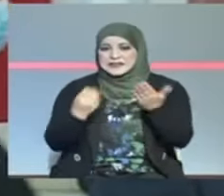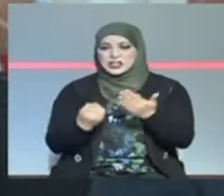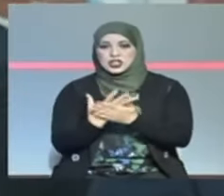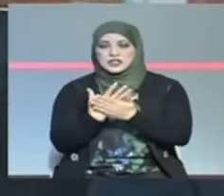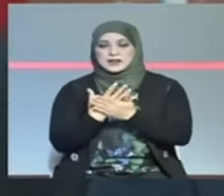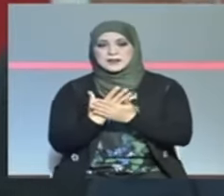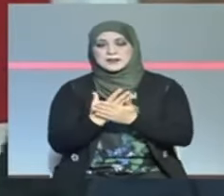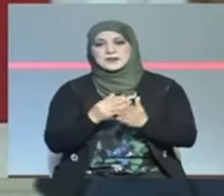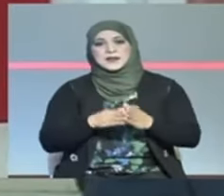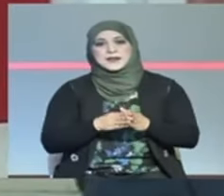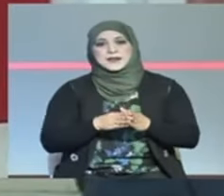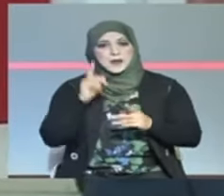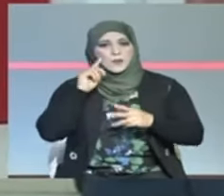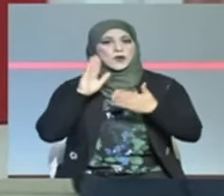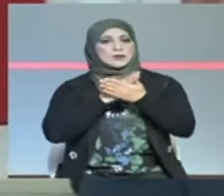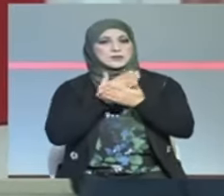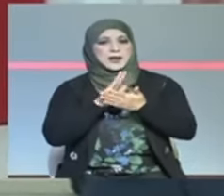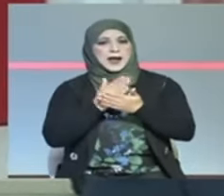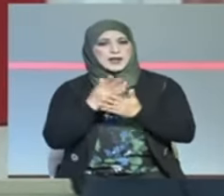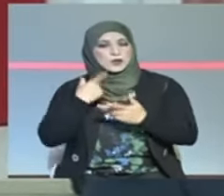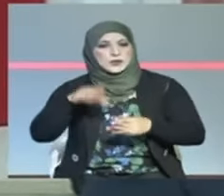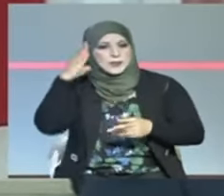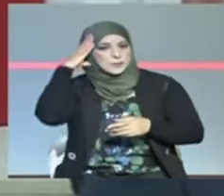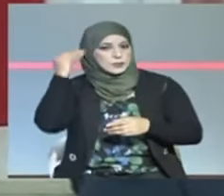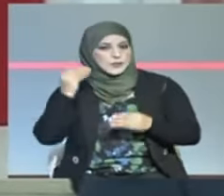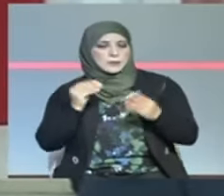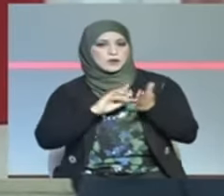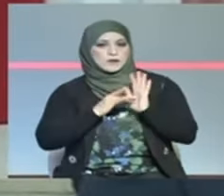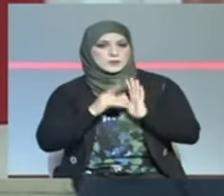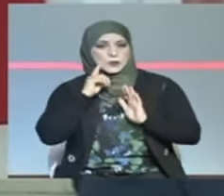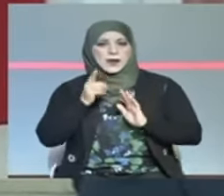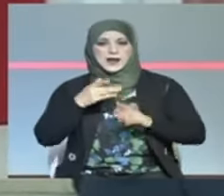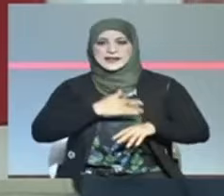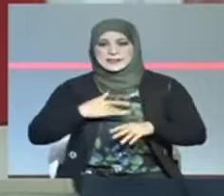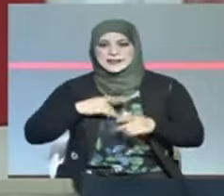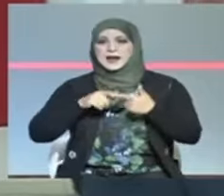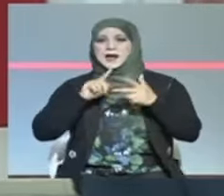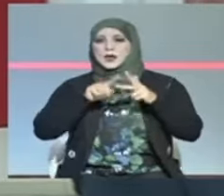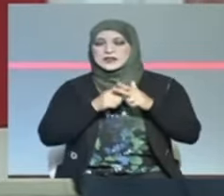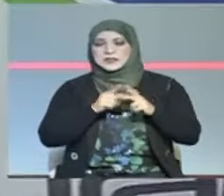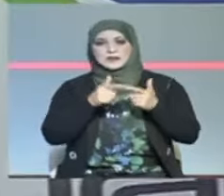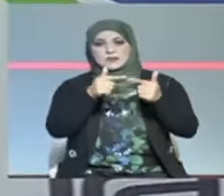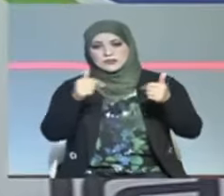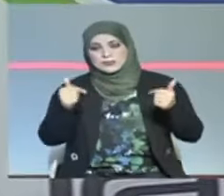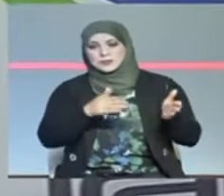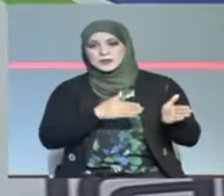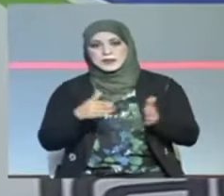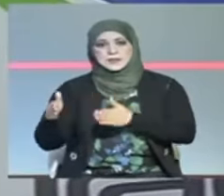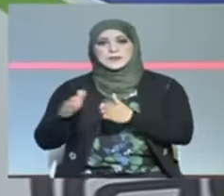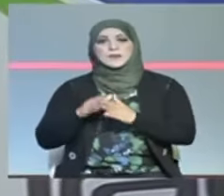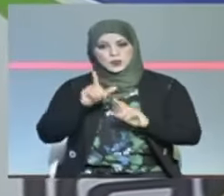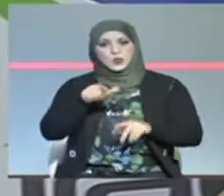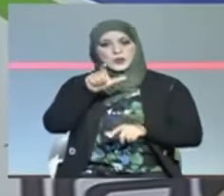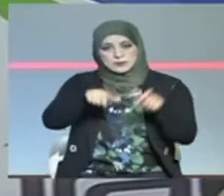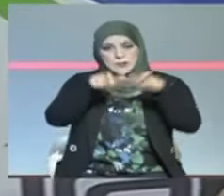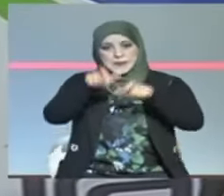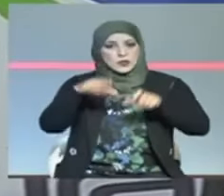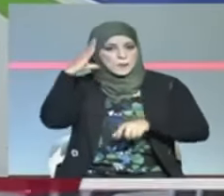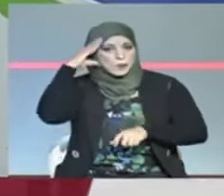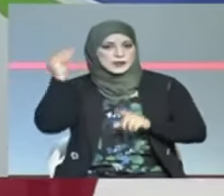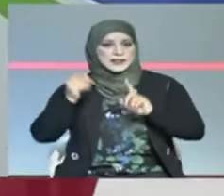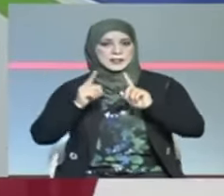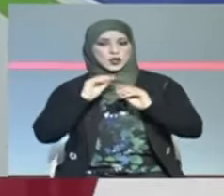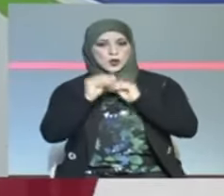لبروتوتيباج معناها بشيصنعوا النماذج في القطاعين تكنولوجيا الصحة والميكانيك دو بريسيزيون بشيكون المختصين والمهندسين